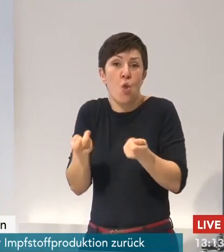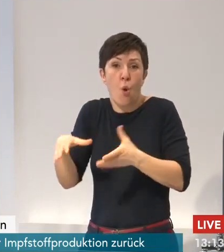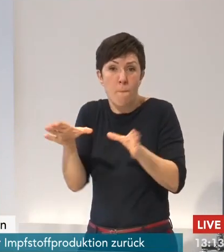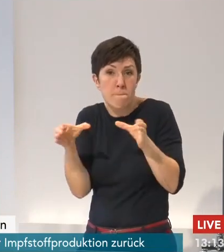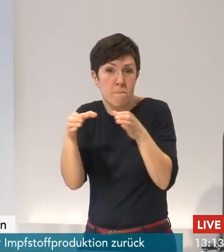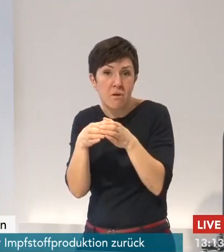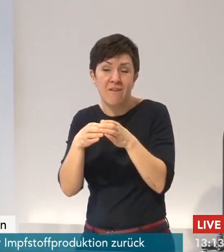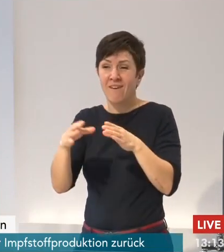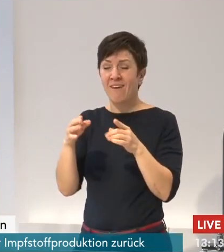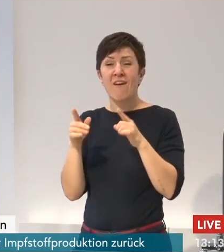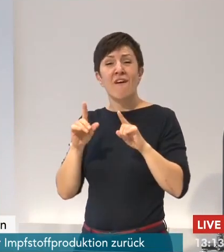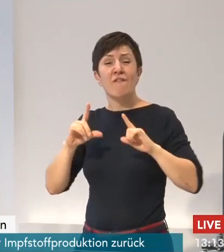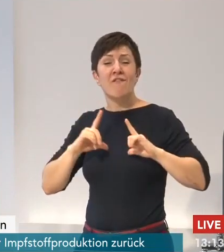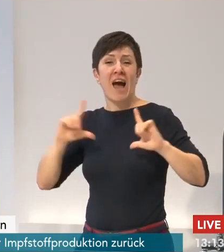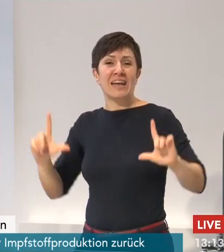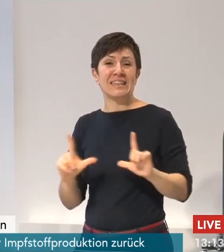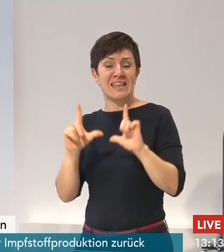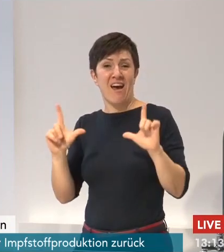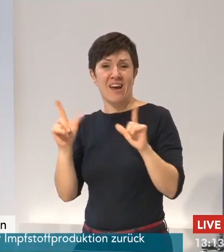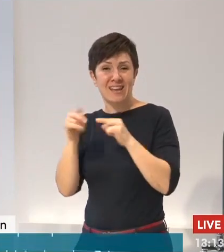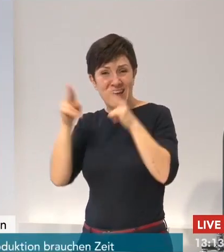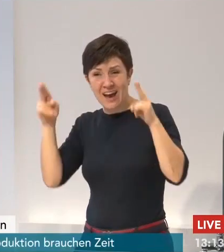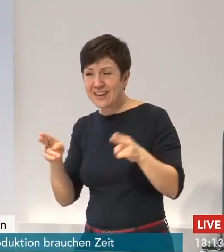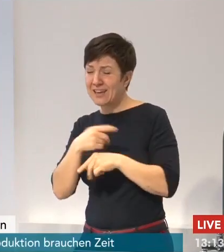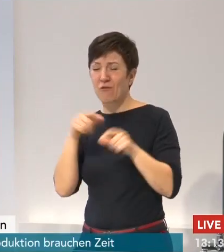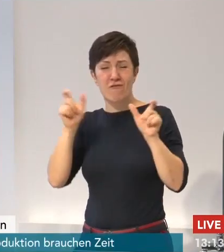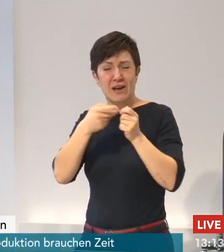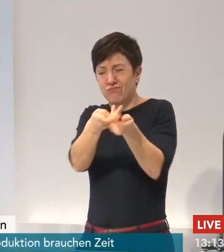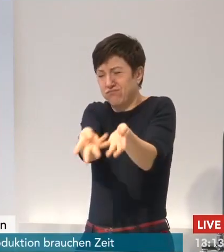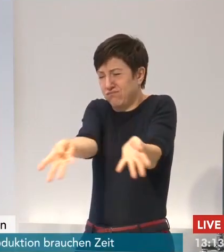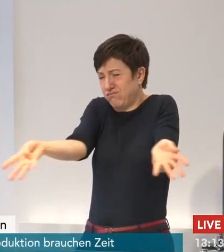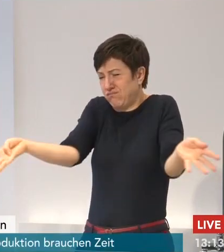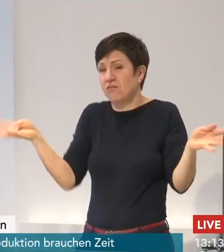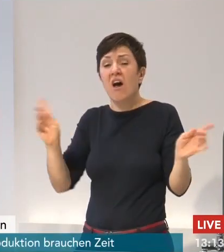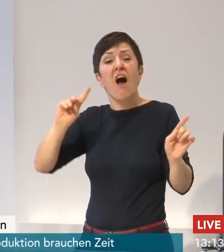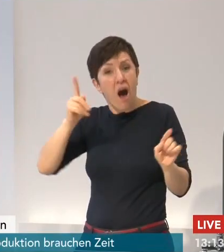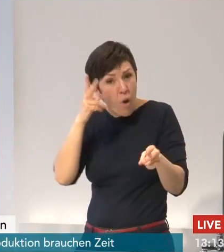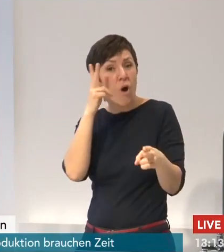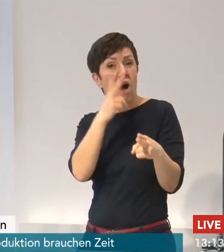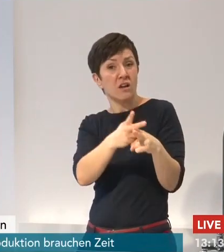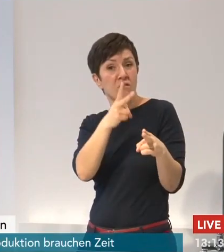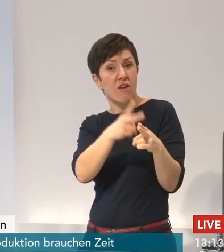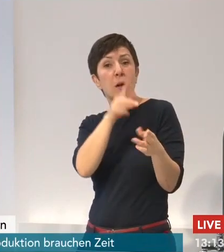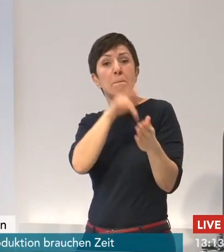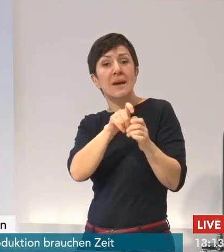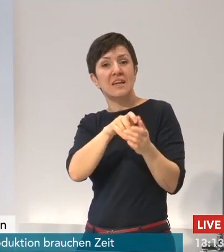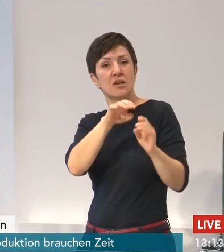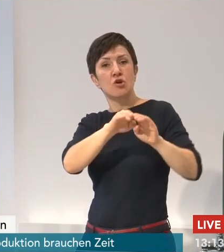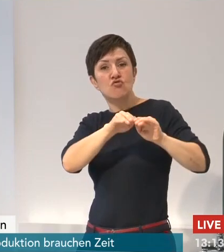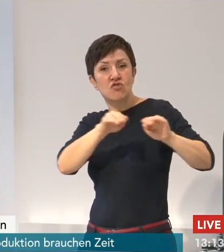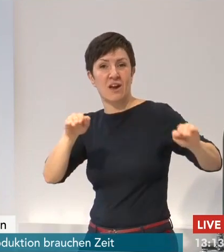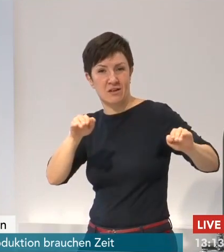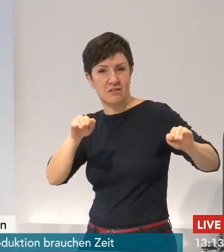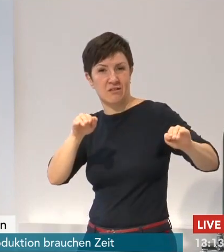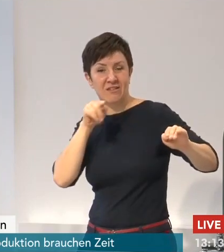Veranstalter aller Art, aber auch gerade das Handwerk, die mittelständischen Betriebe in unserem Land mahnen uns,